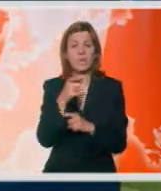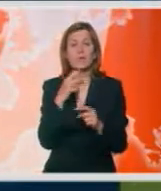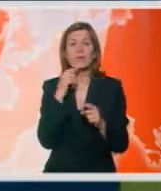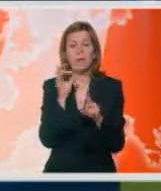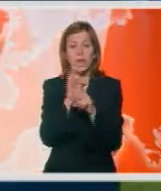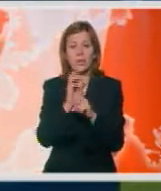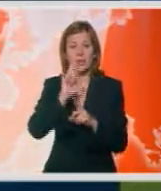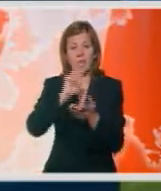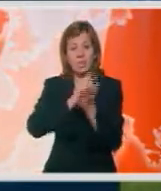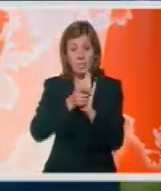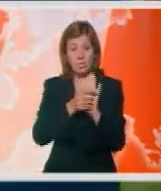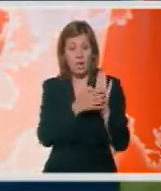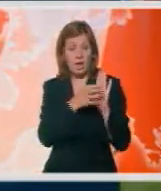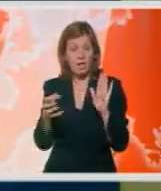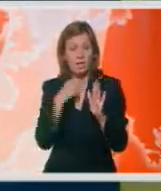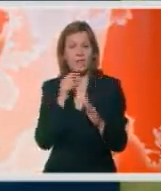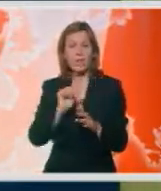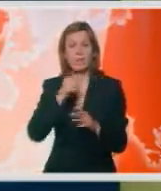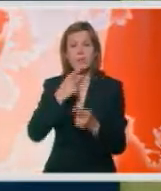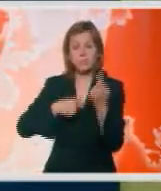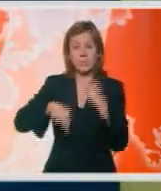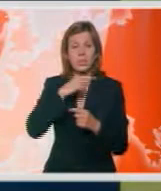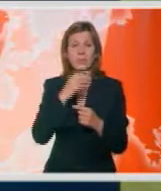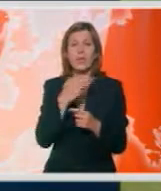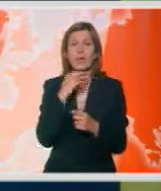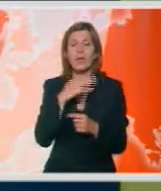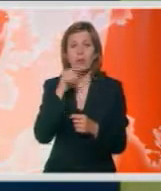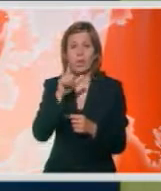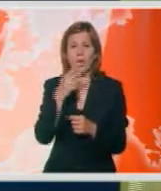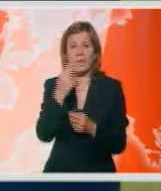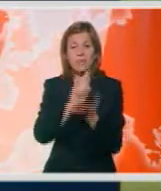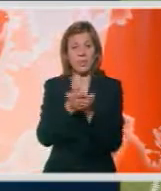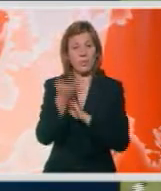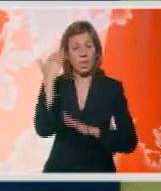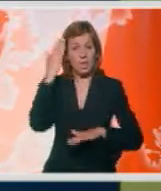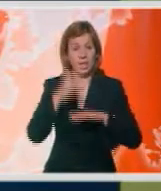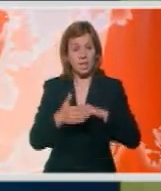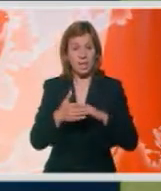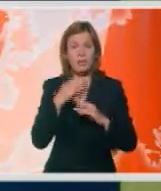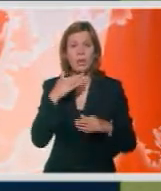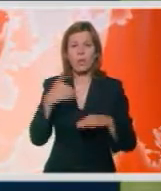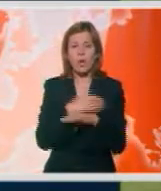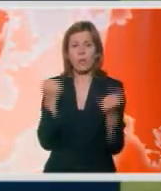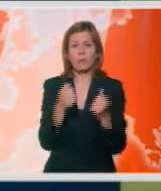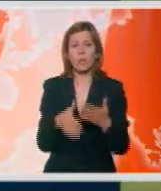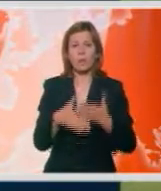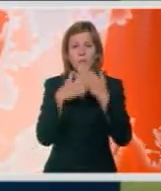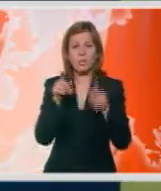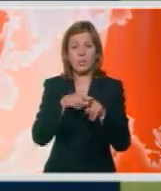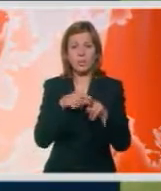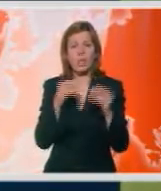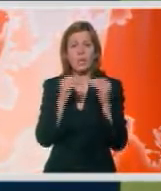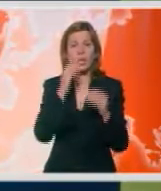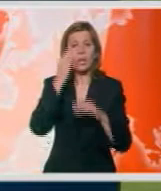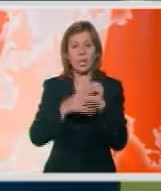U trećem minutu nastavka Sporting stiže do preoprata golom Valdeza. 20 minute prekraja Kine ponovu u akciji asistirao Jonatan Udiki za